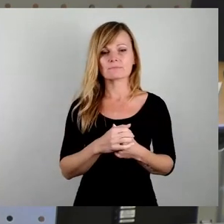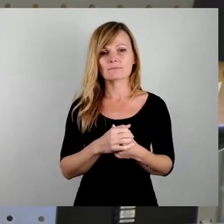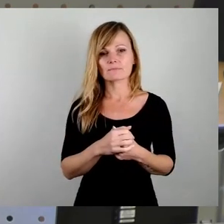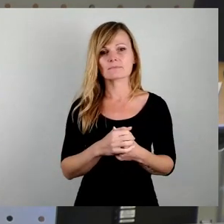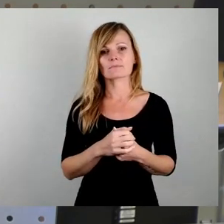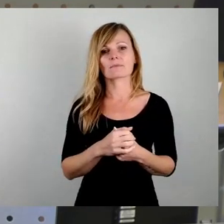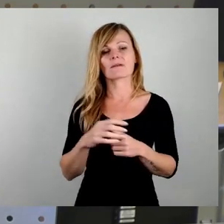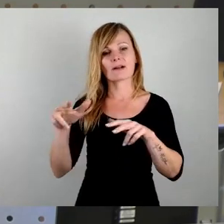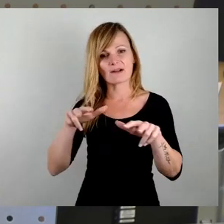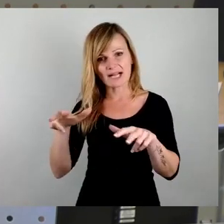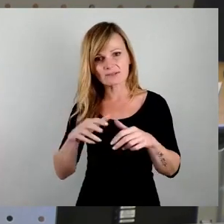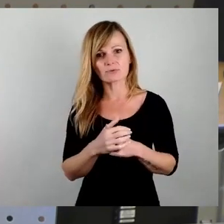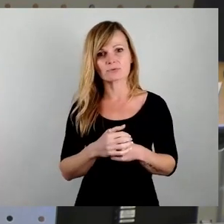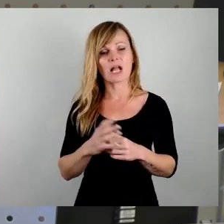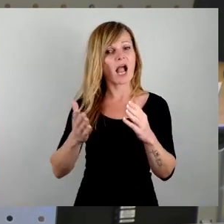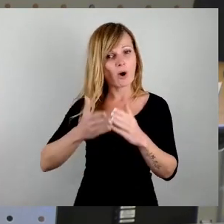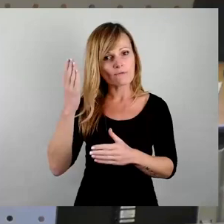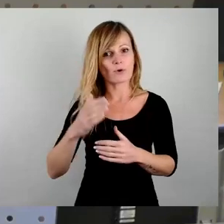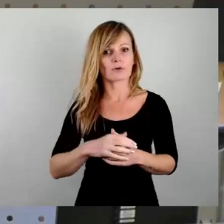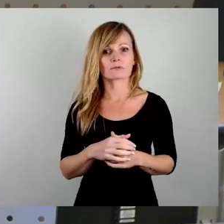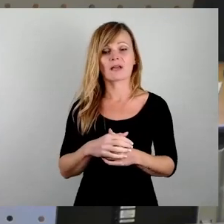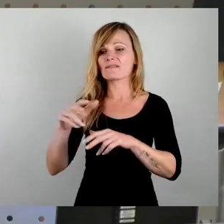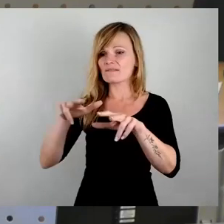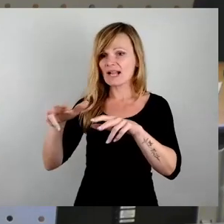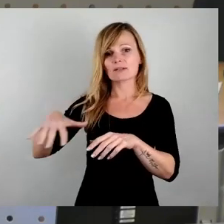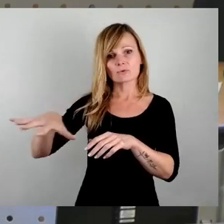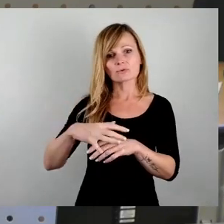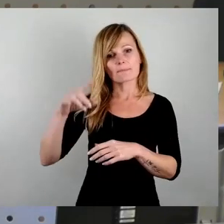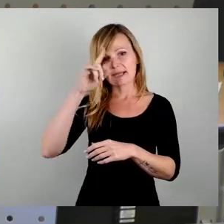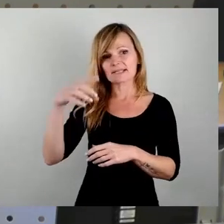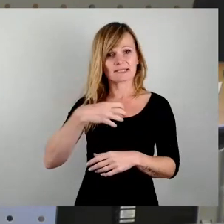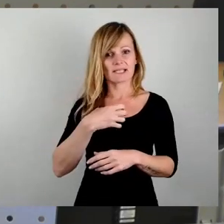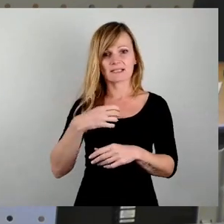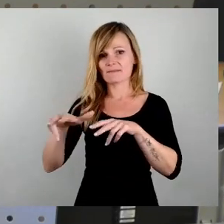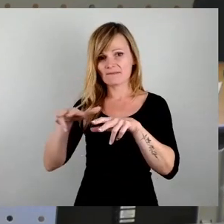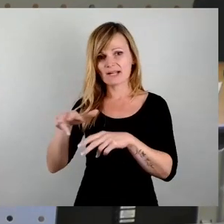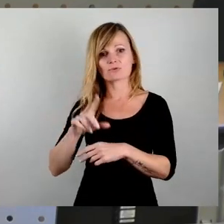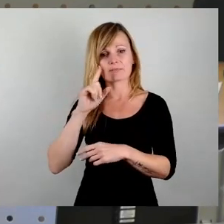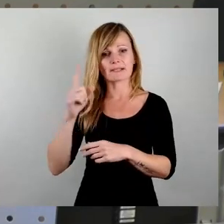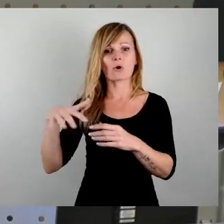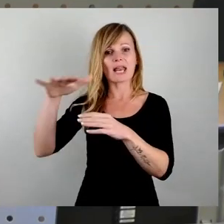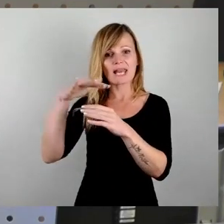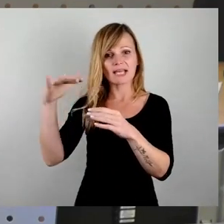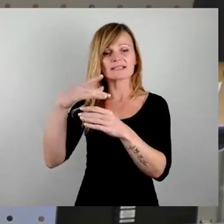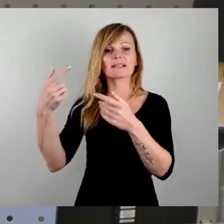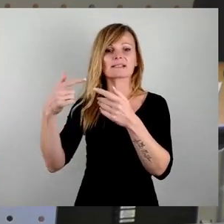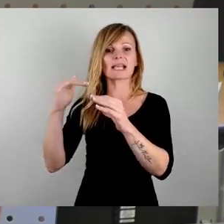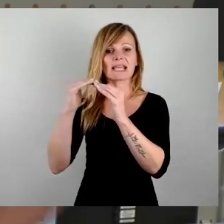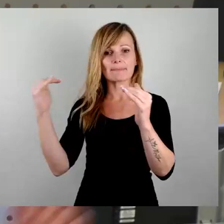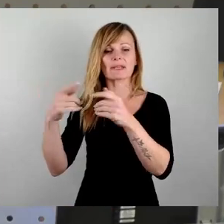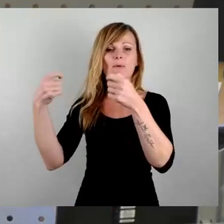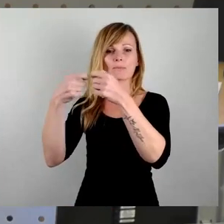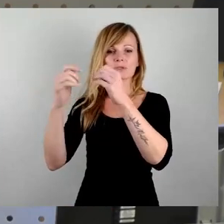hört jetzt mal auf damit. Und mit Verwaltung meine ich nicht nur die Dresdiener Verwaltung. Da ist natürlich die Landesebene, Bundesebene, die Europäische Ebene. Das ist ein